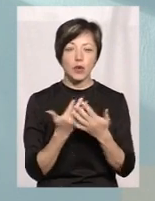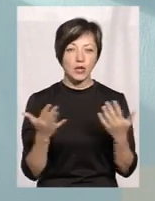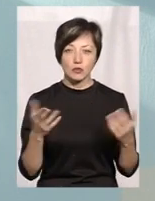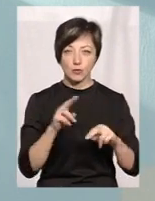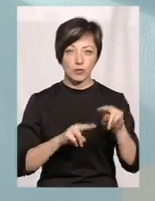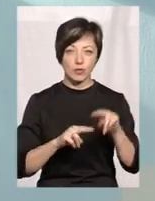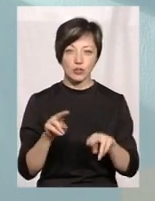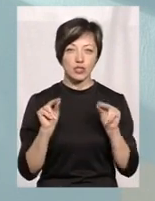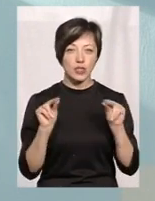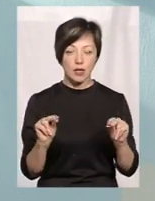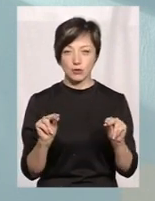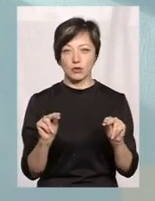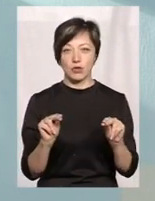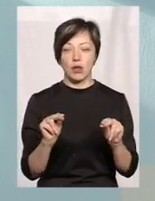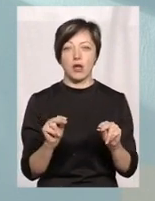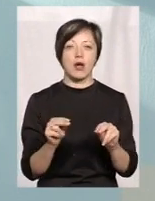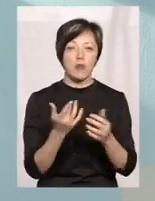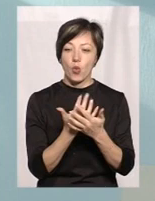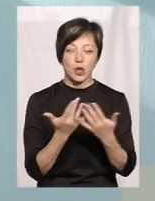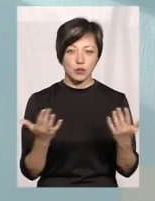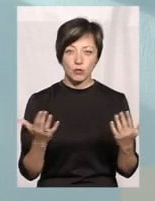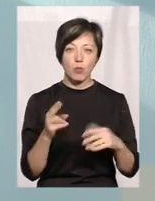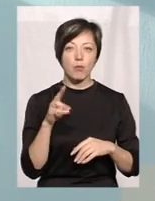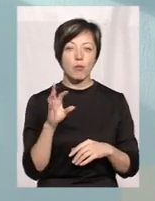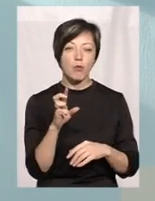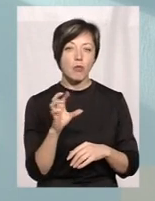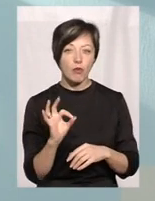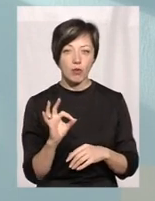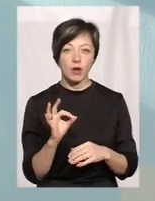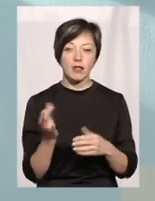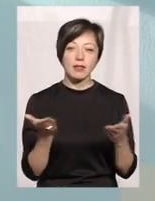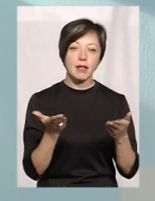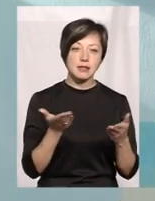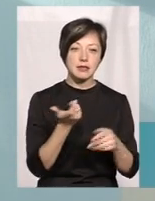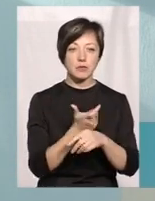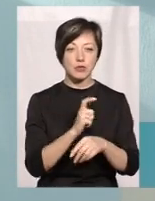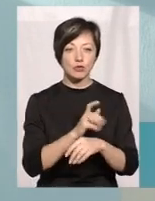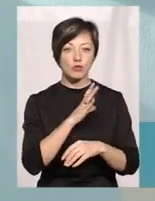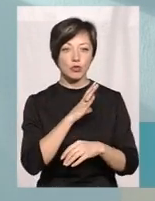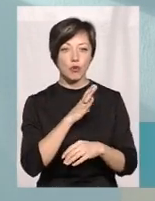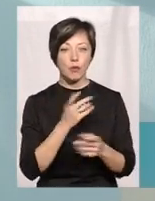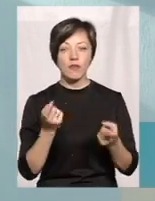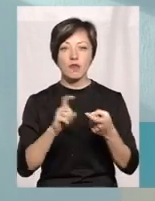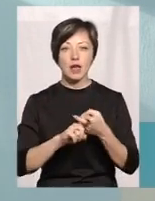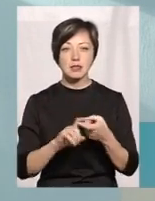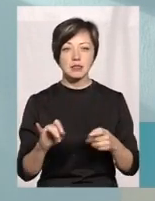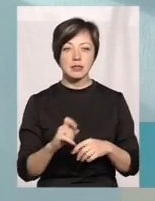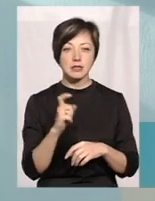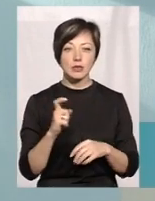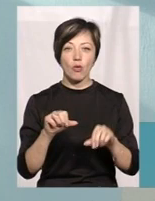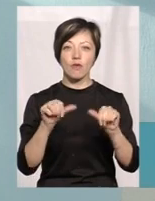Чесно, відверто, дуже по-різному. Тому що десь найбільше це було пов'язано із